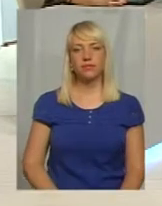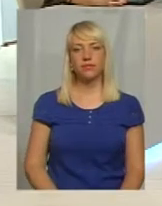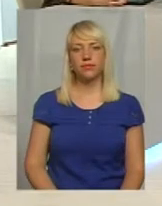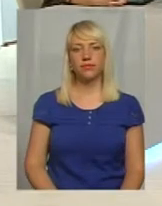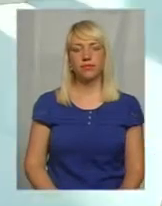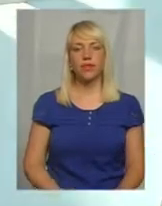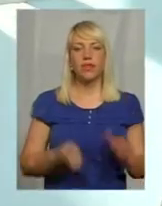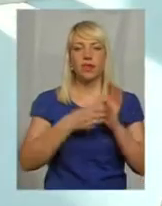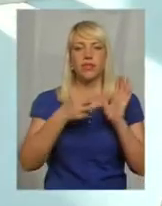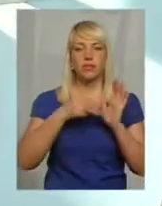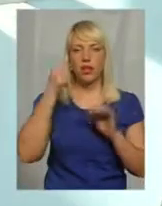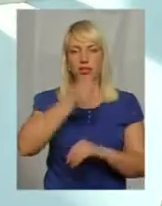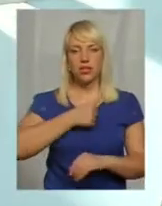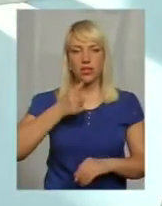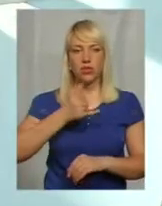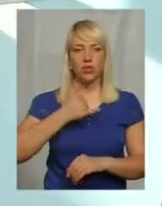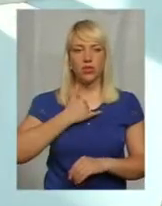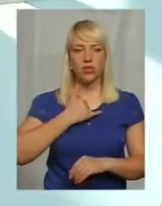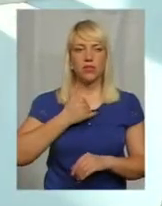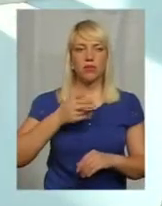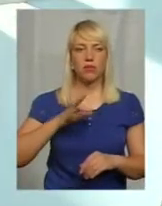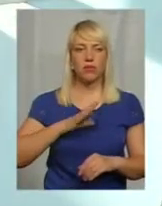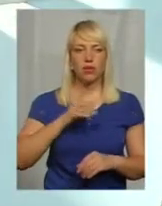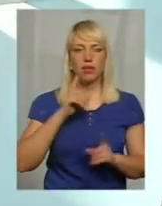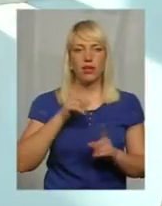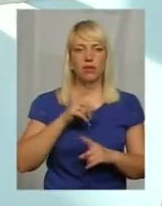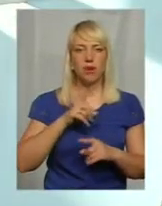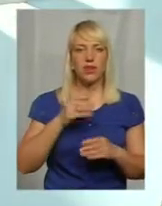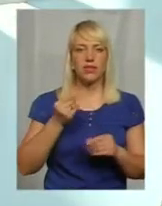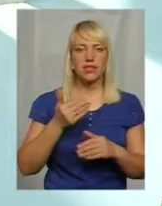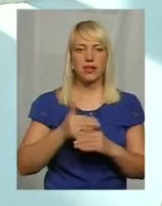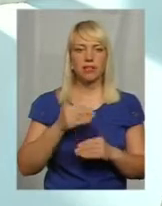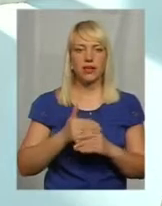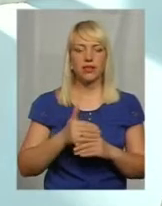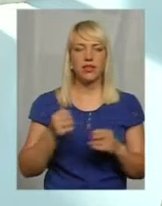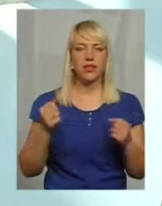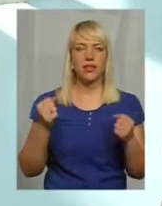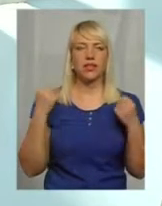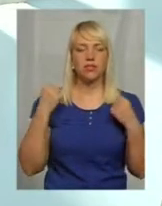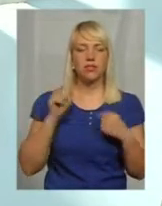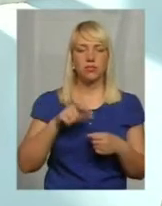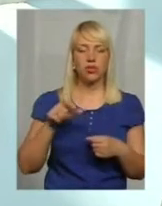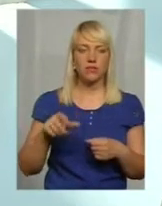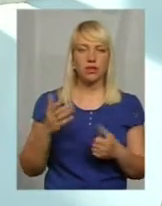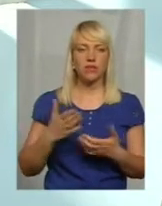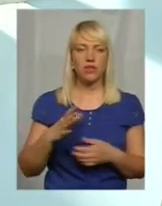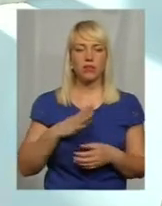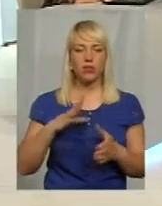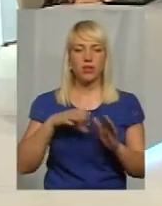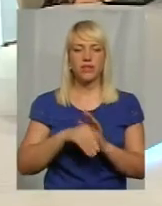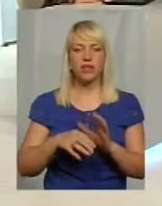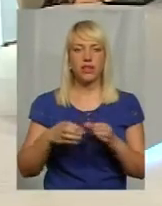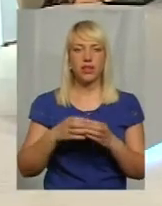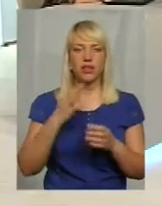18 рік, до 18 року, була мінімальна стипендія спортсменів, які були в складі